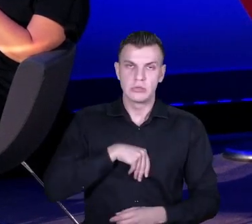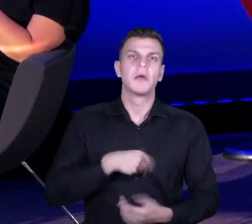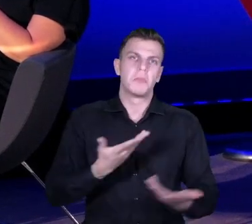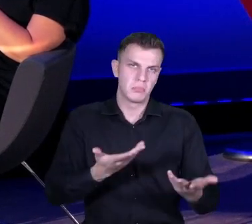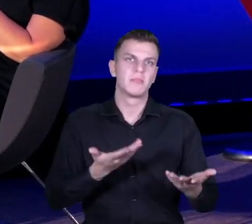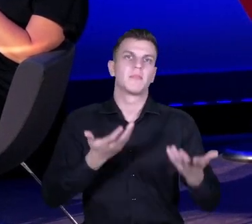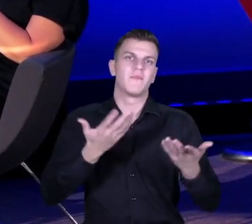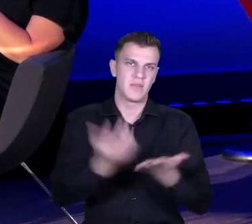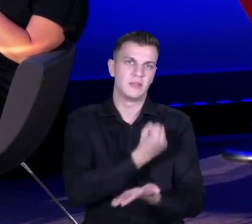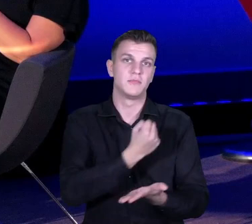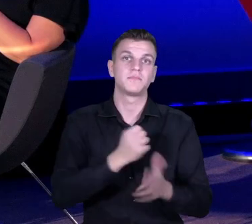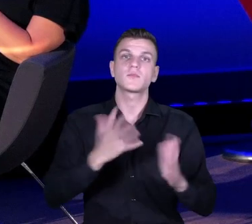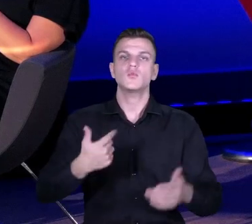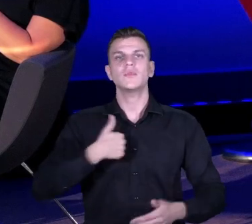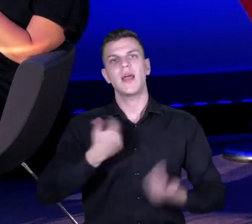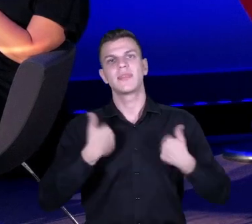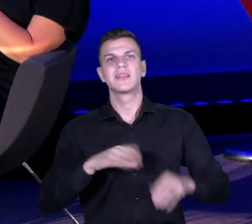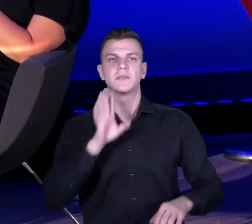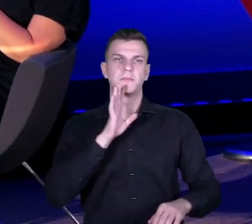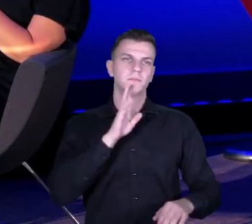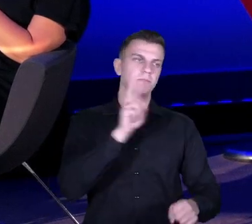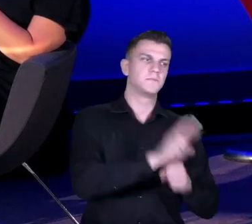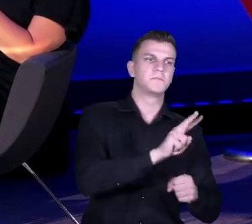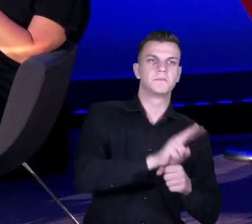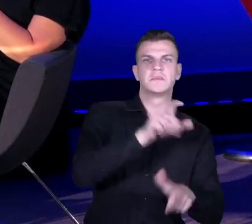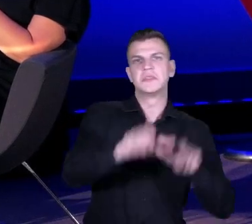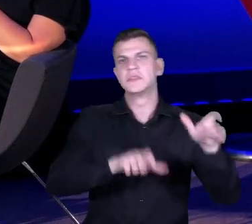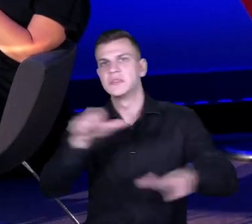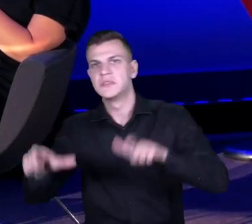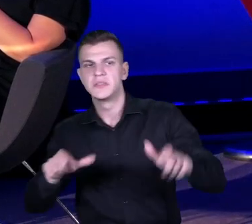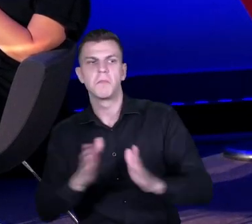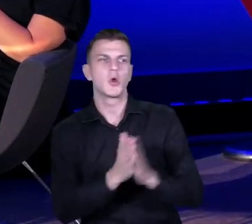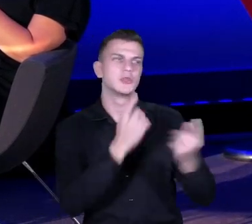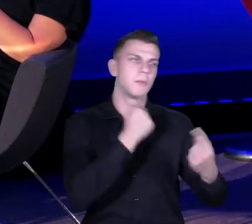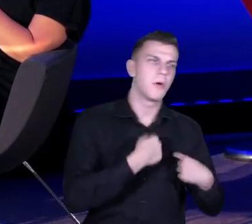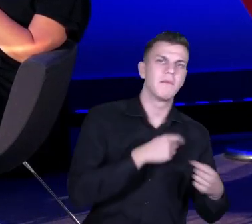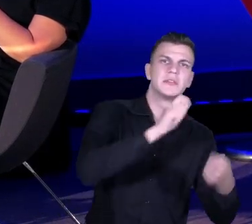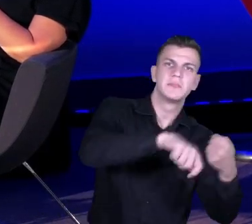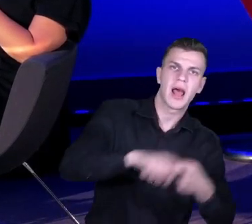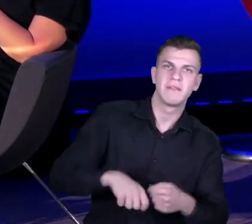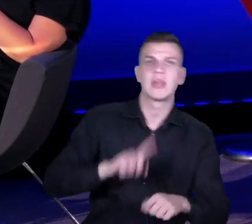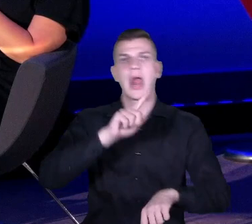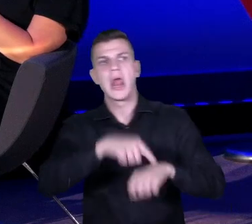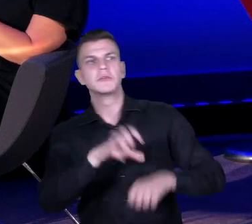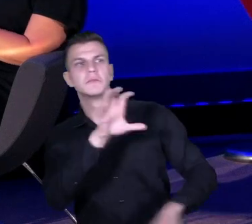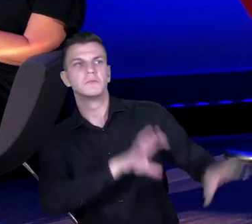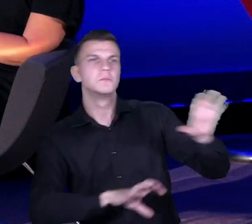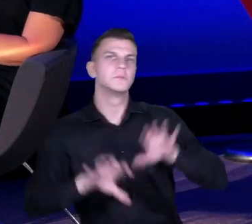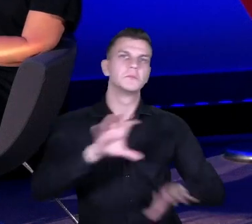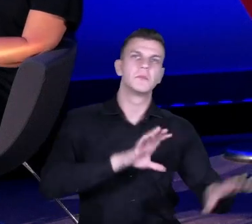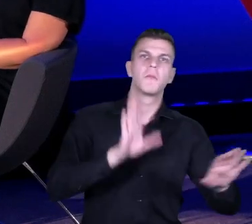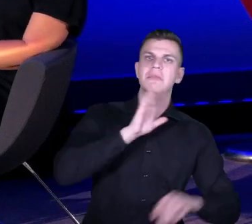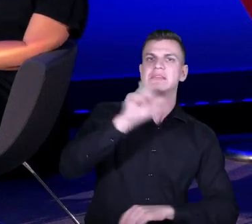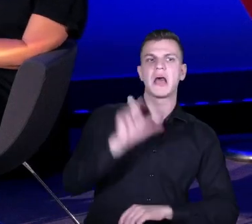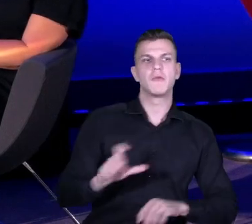znowu tym, który będzie rozliczał, sprawdzał, uczestniczył w każdym spotkaniu, prosił o sprawozdania, oglądał lekcje i ciągle tam